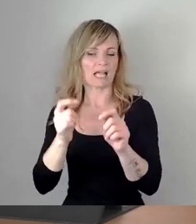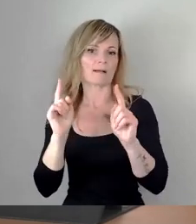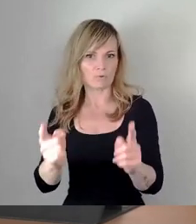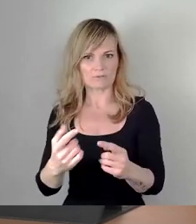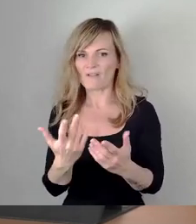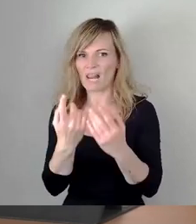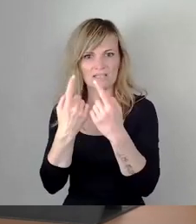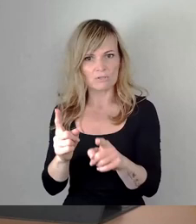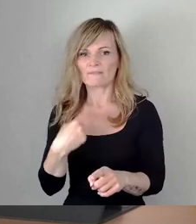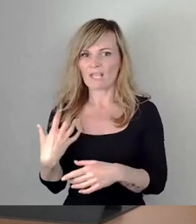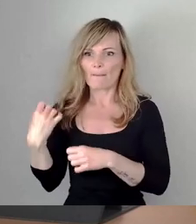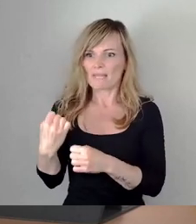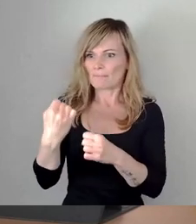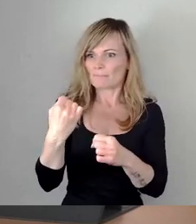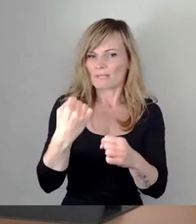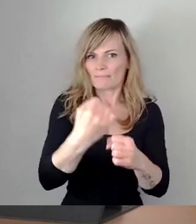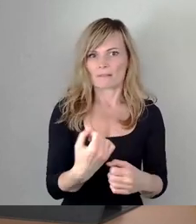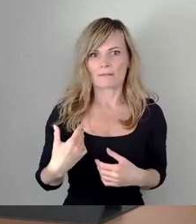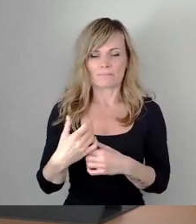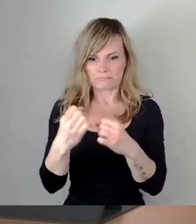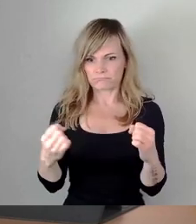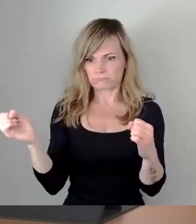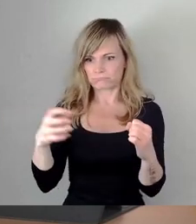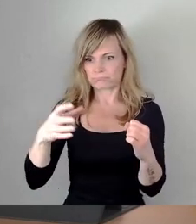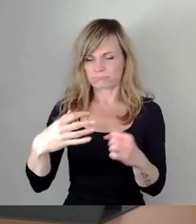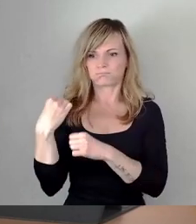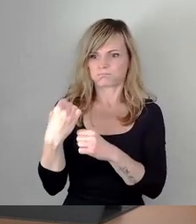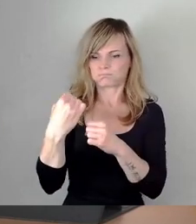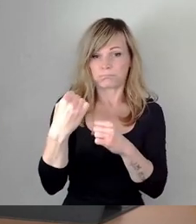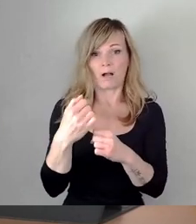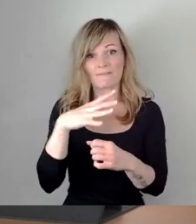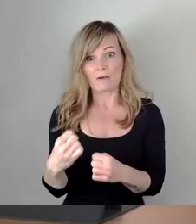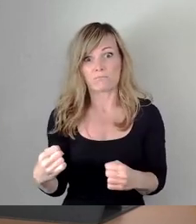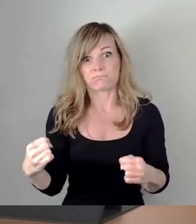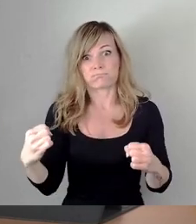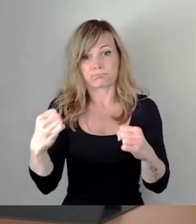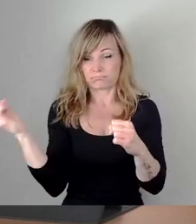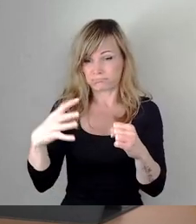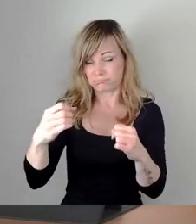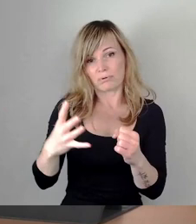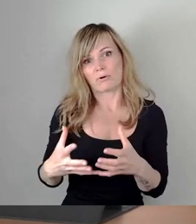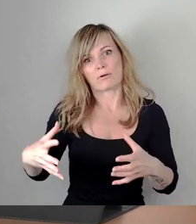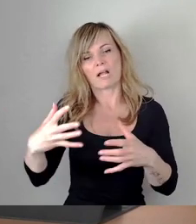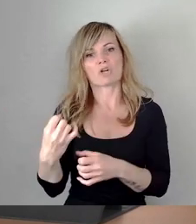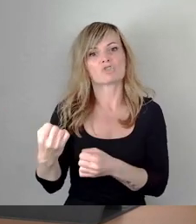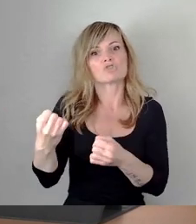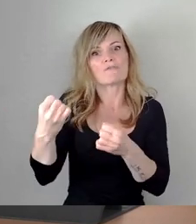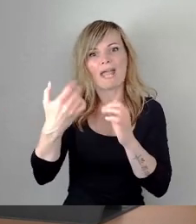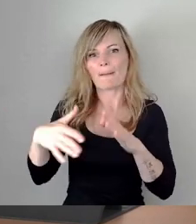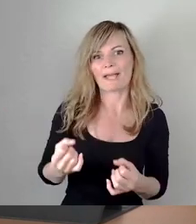schleppen wir mit, je mehr man in der Pipeline drin hat, umso langsamer wird das Gesamtsystem und weniger Output. Und